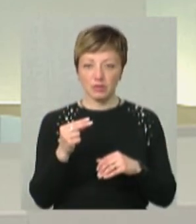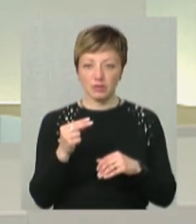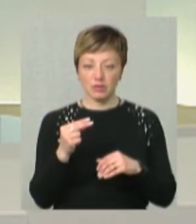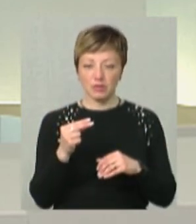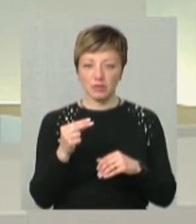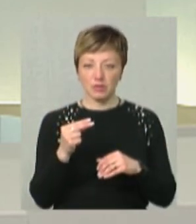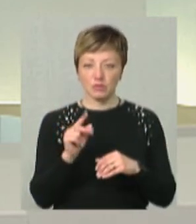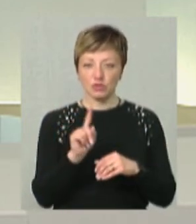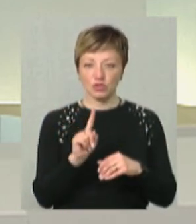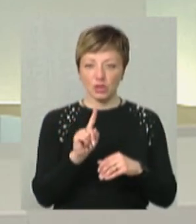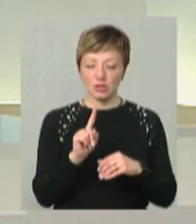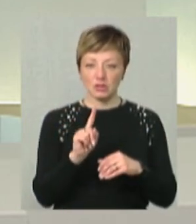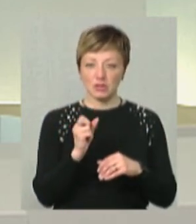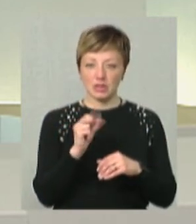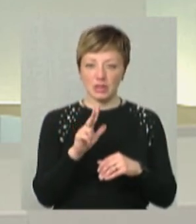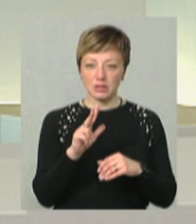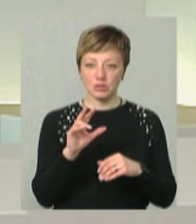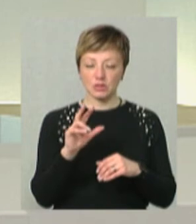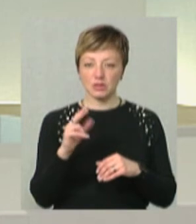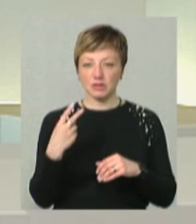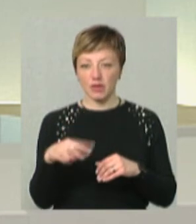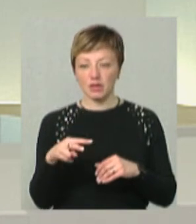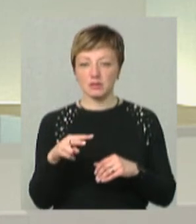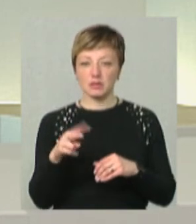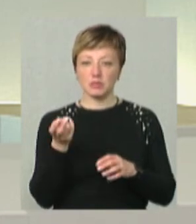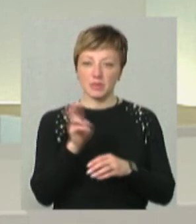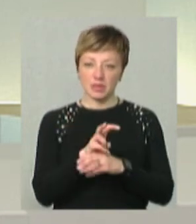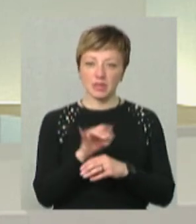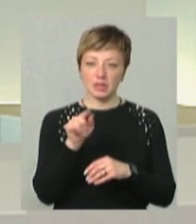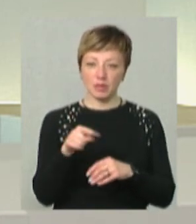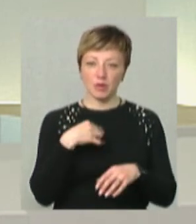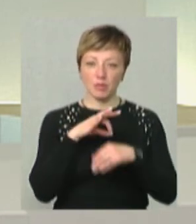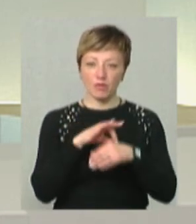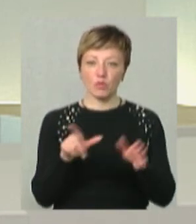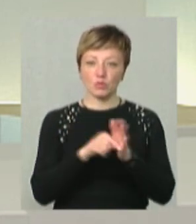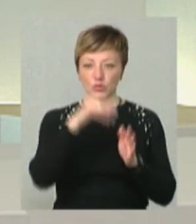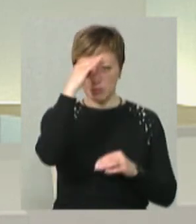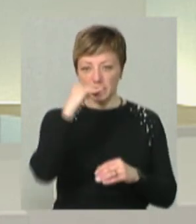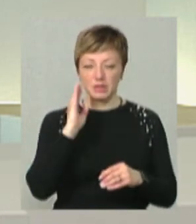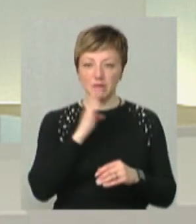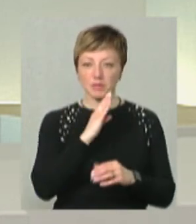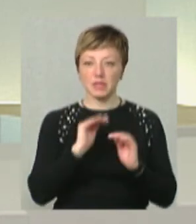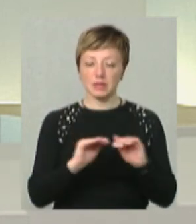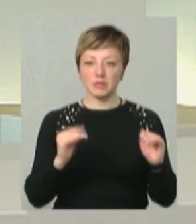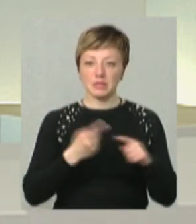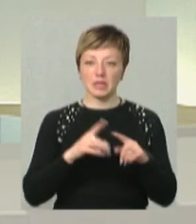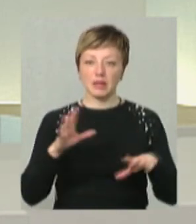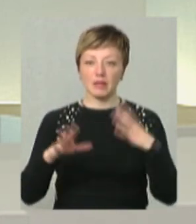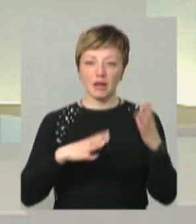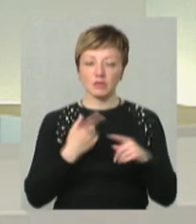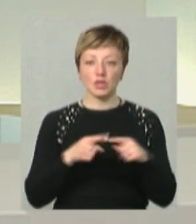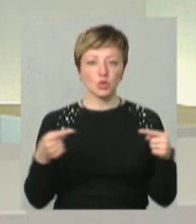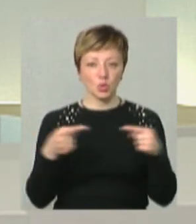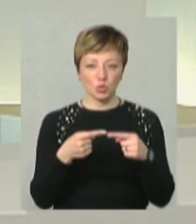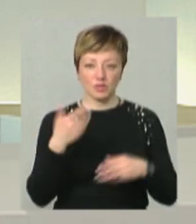час о 13-20. І там я провожу з батьками і дітьми цей тренинг. Оце